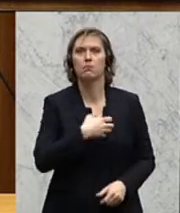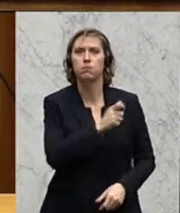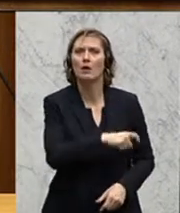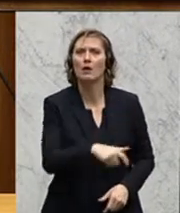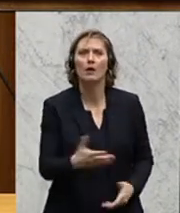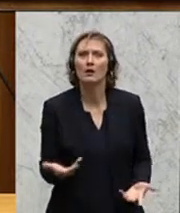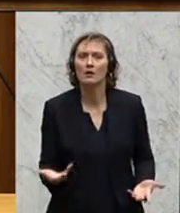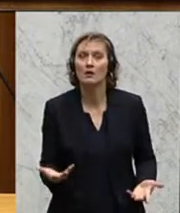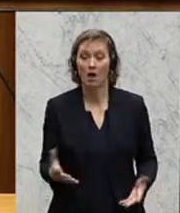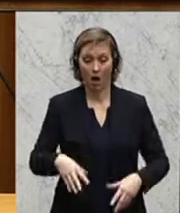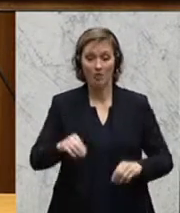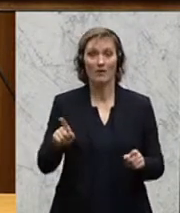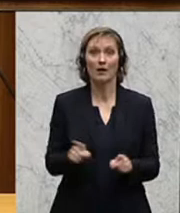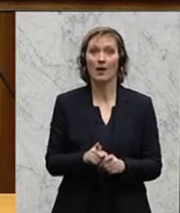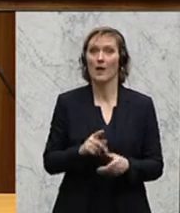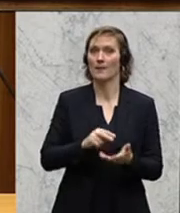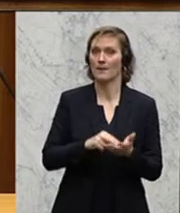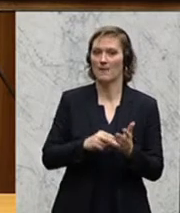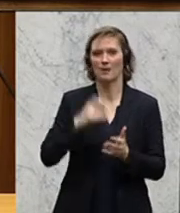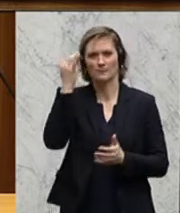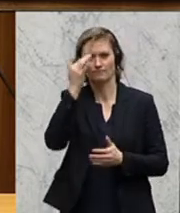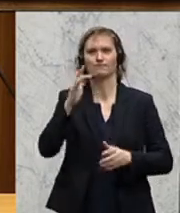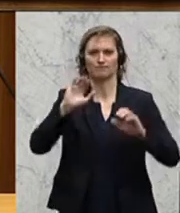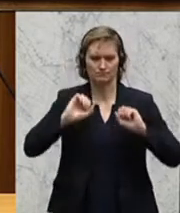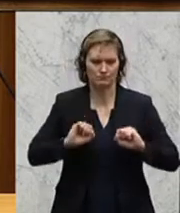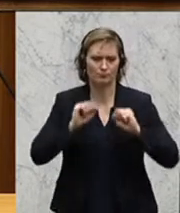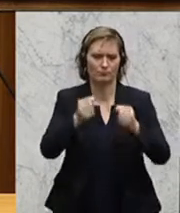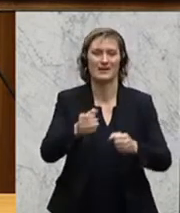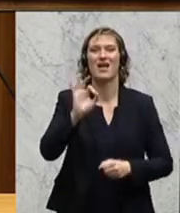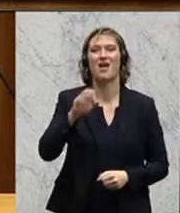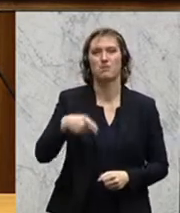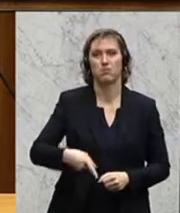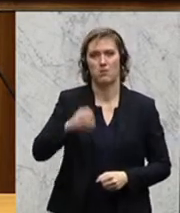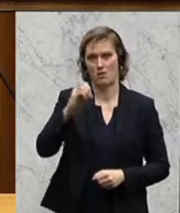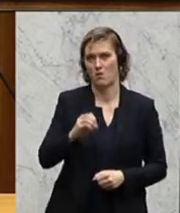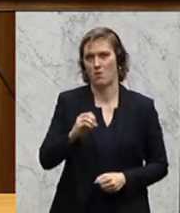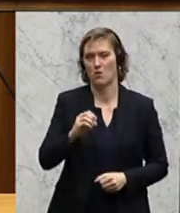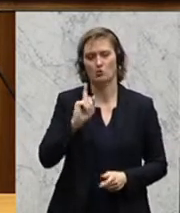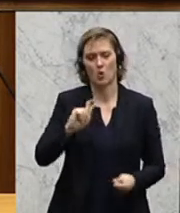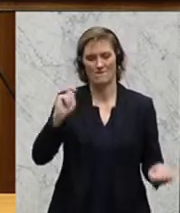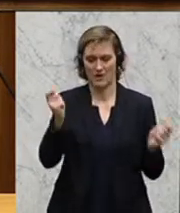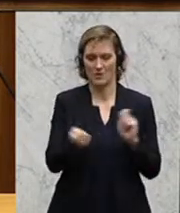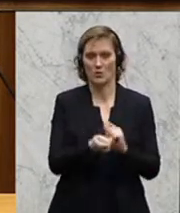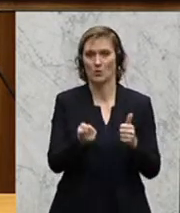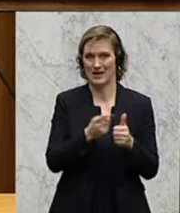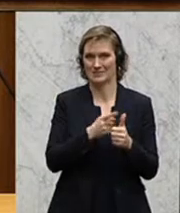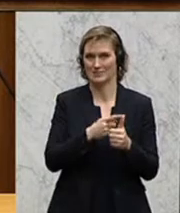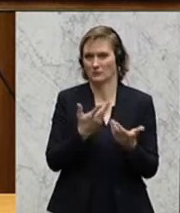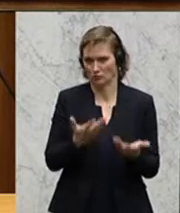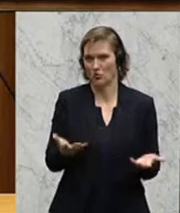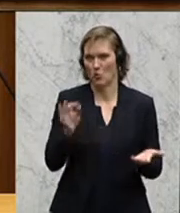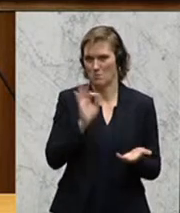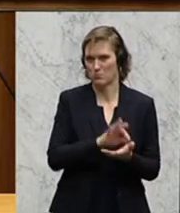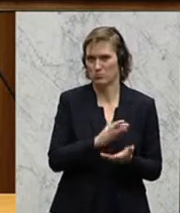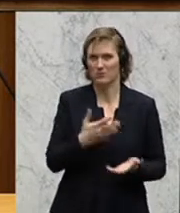Das war von Anfang an eine Triebfeder auch unsererseits, in diesem Kernbereich auch eine Veränderung herbeizuführen. Das ist